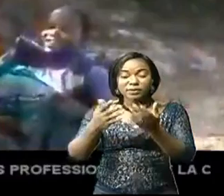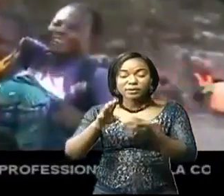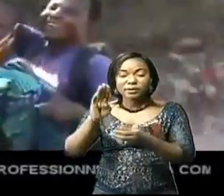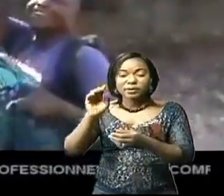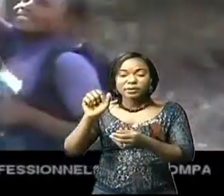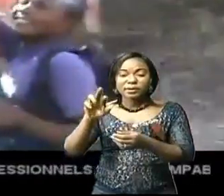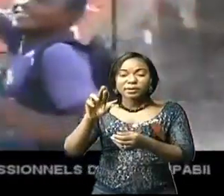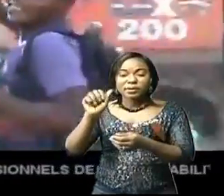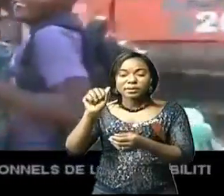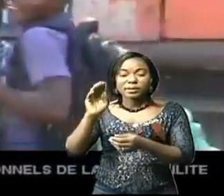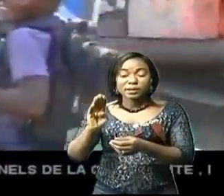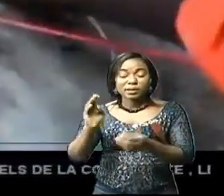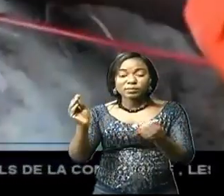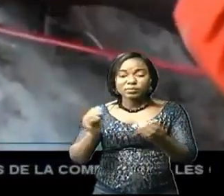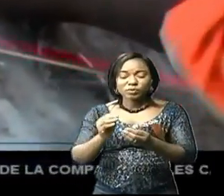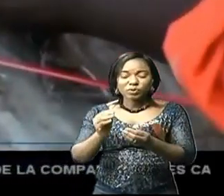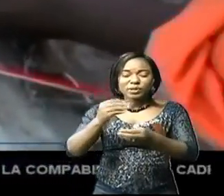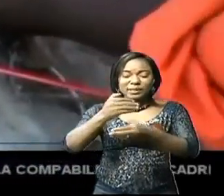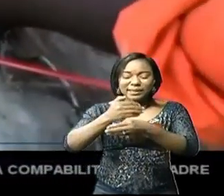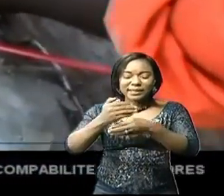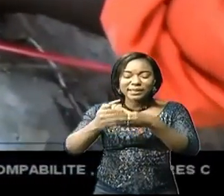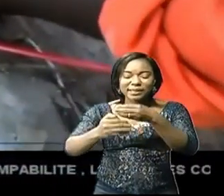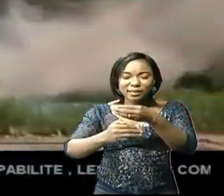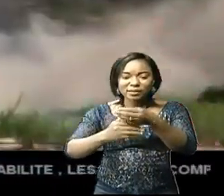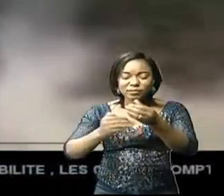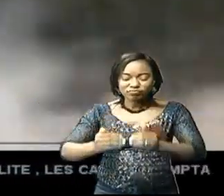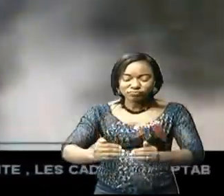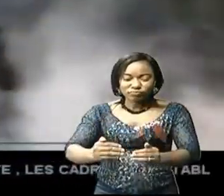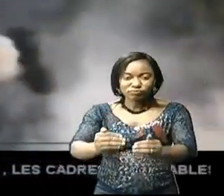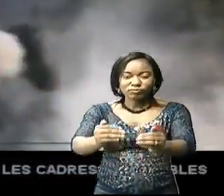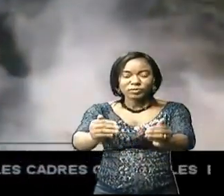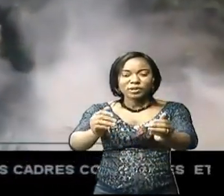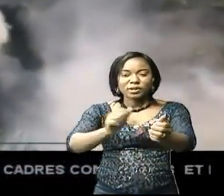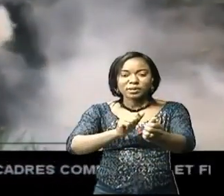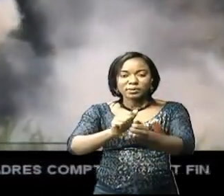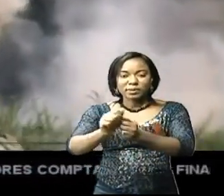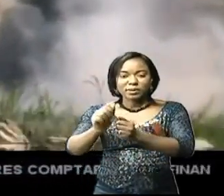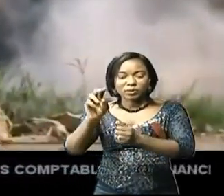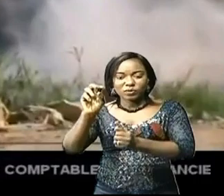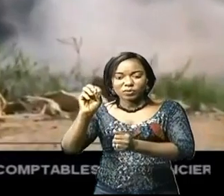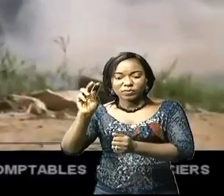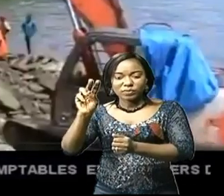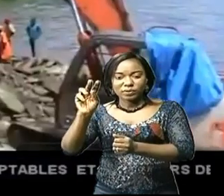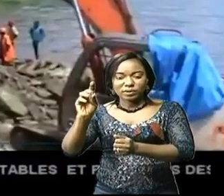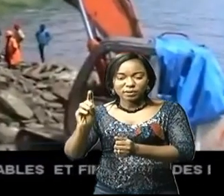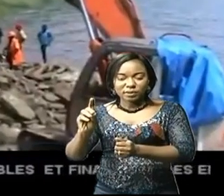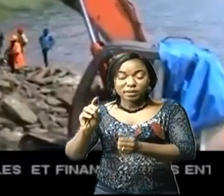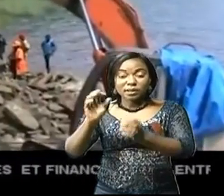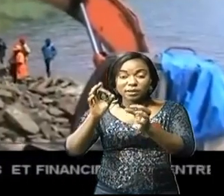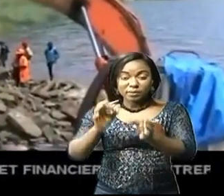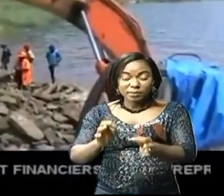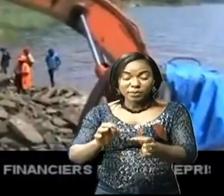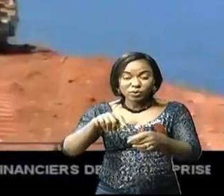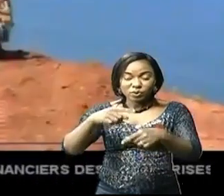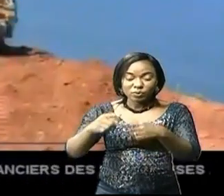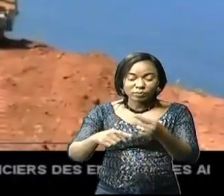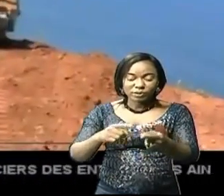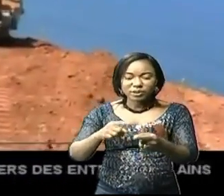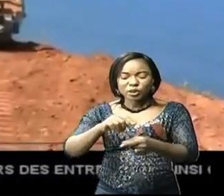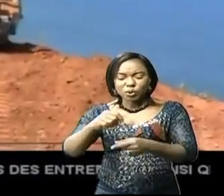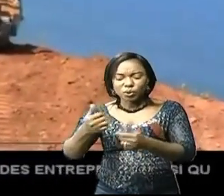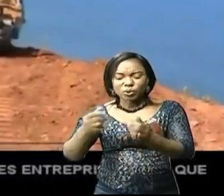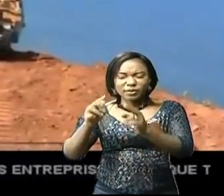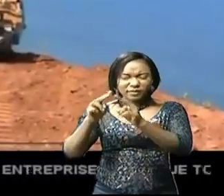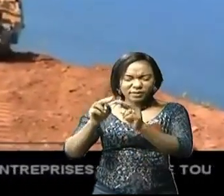de Fizi suite aux travaux en cours d'exécution par l'office de route sur les escarpements des Luanga et Pemba, les